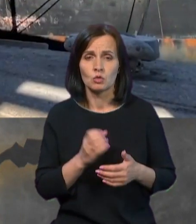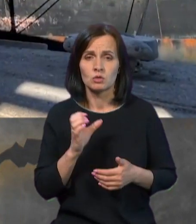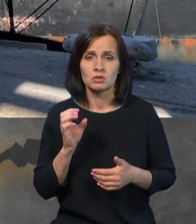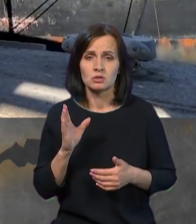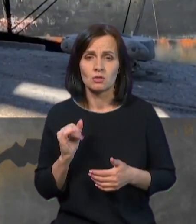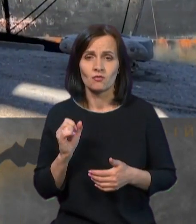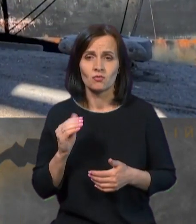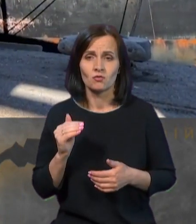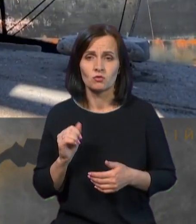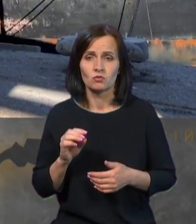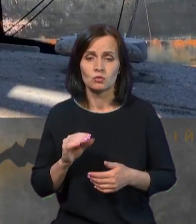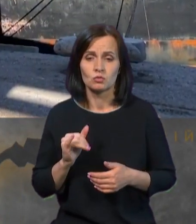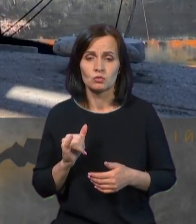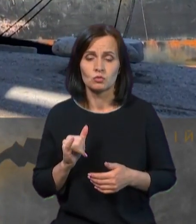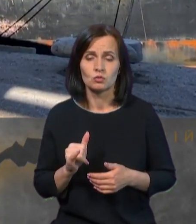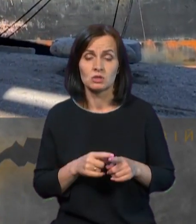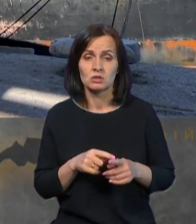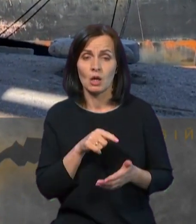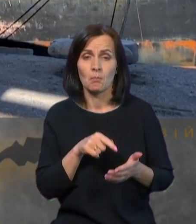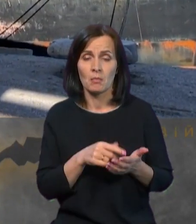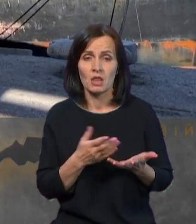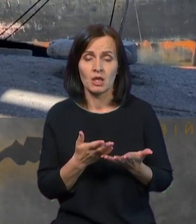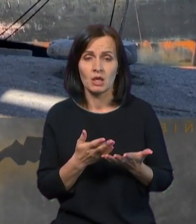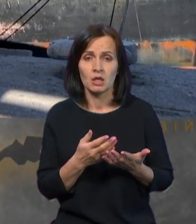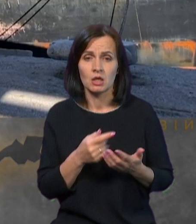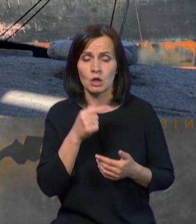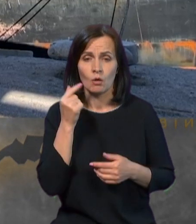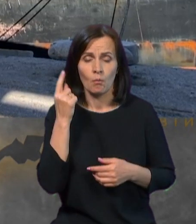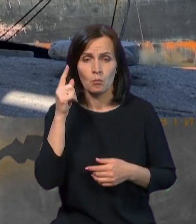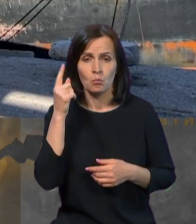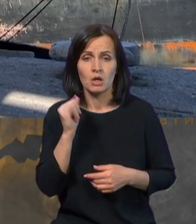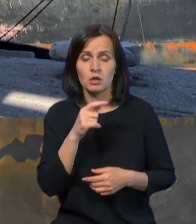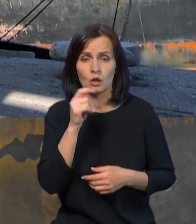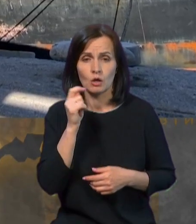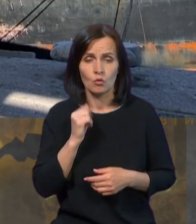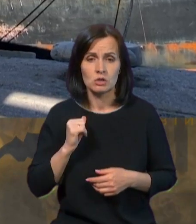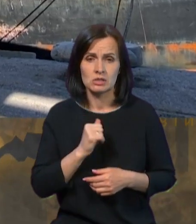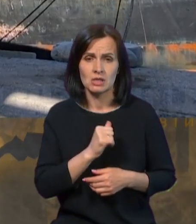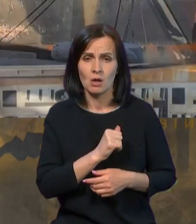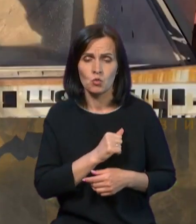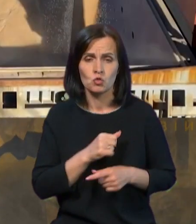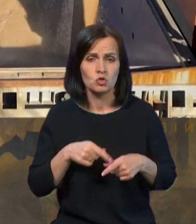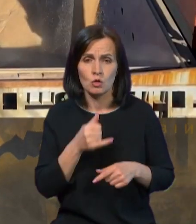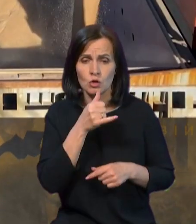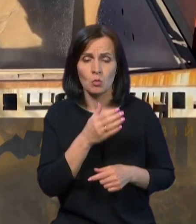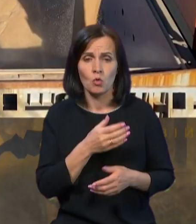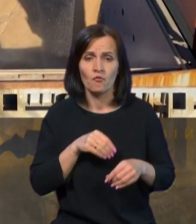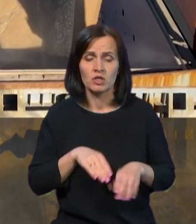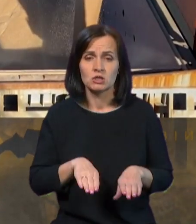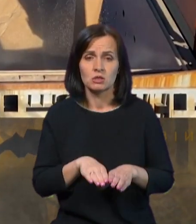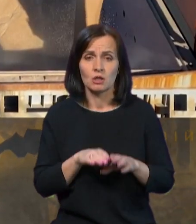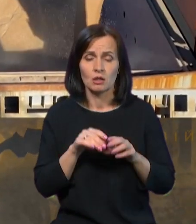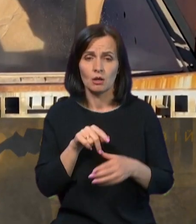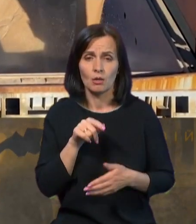які Росія придумала. І Україна самостійно не може вирішити такі питання.